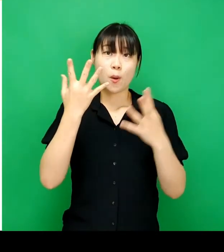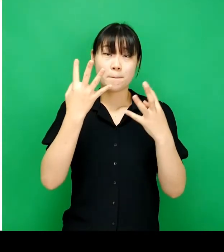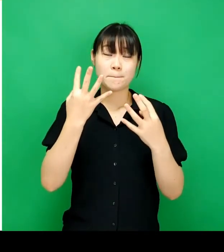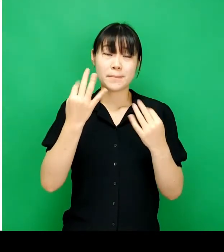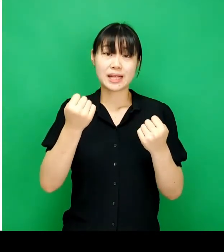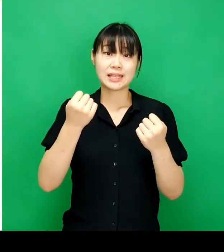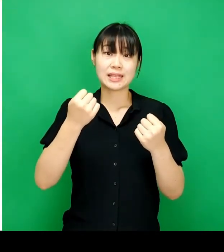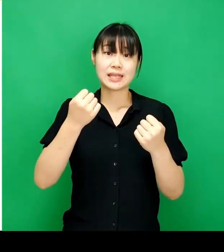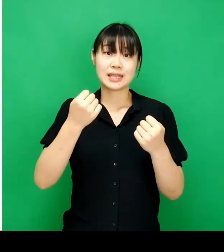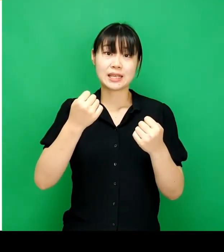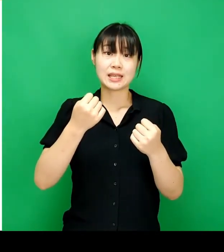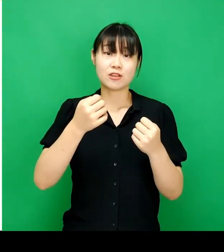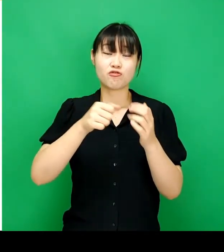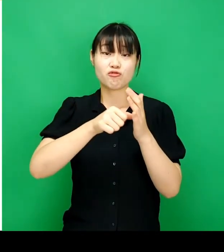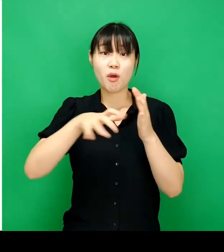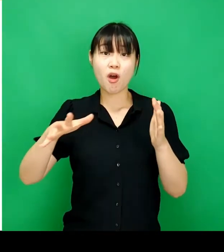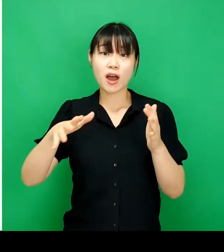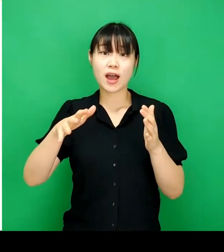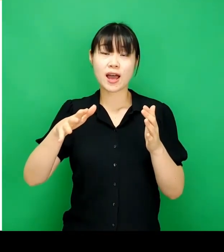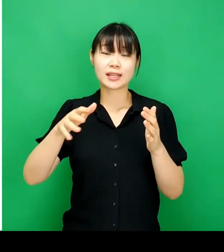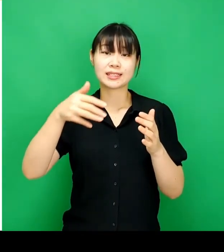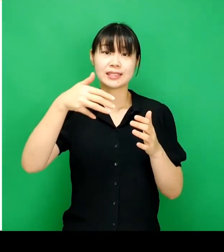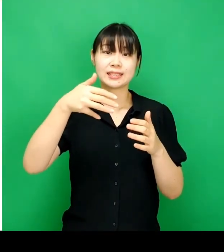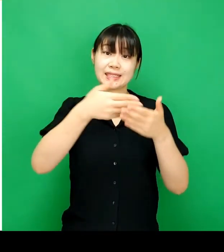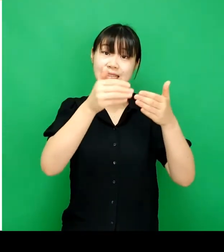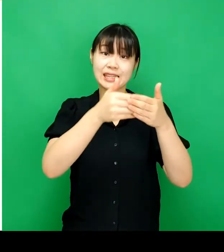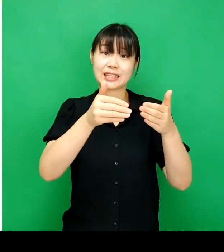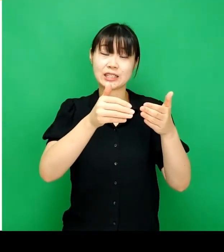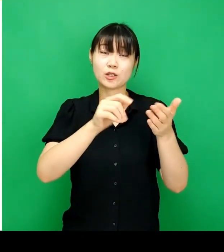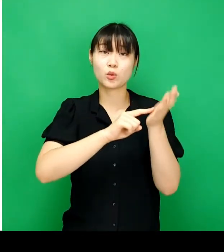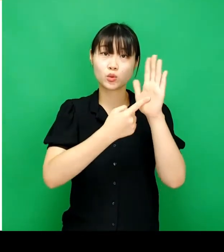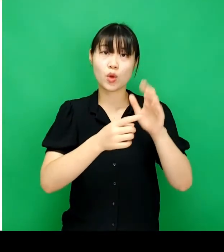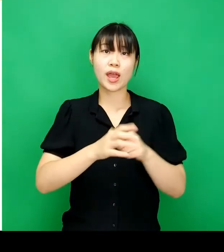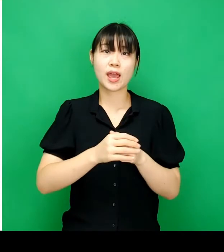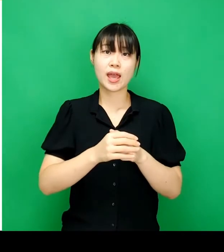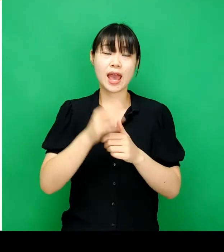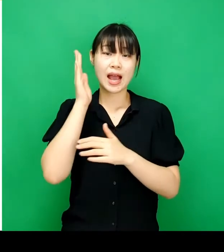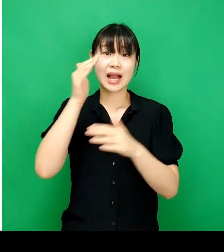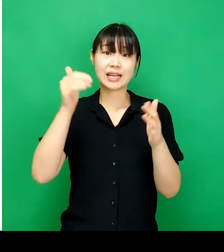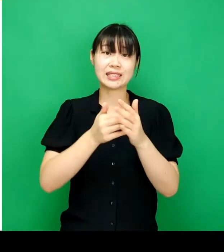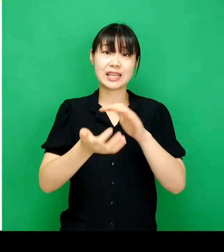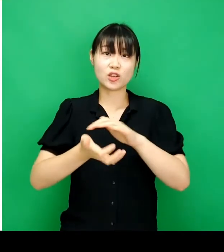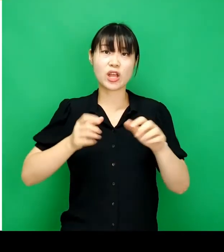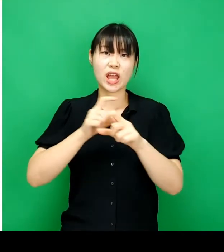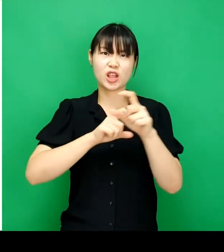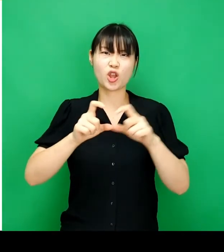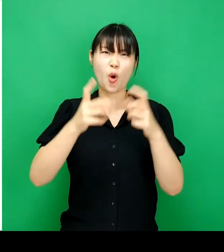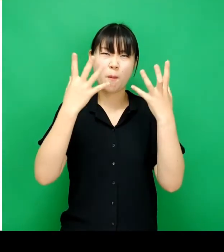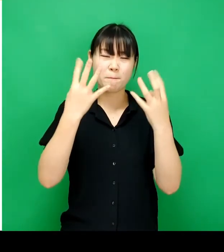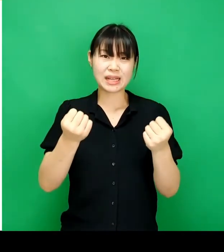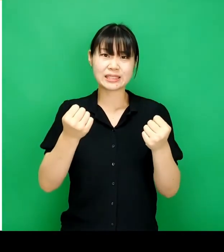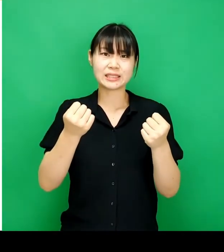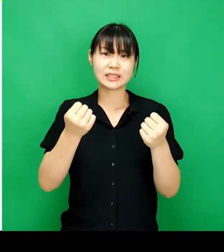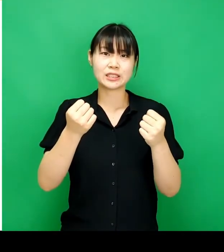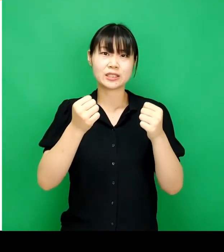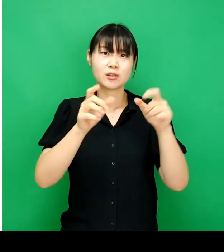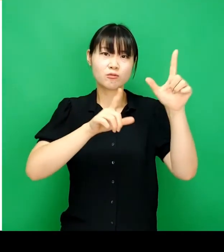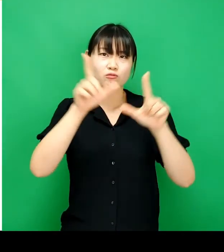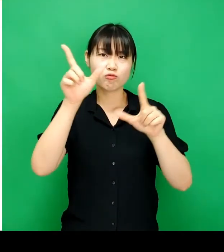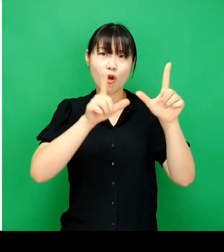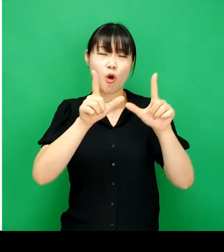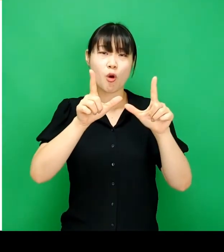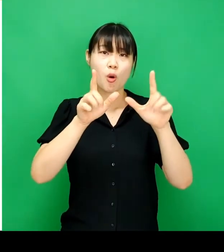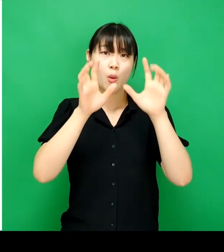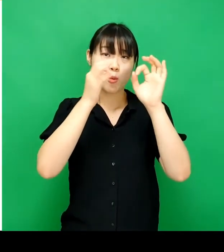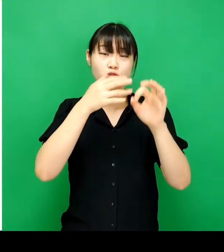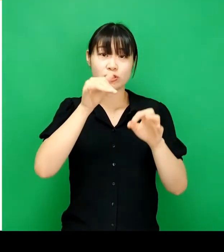이번 강의에서는 많이 알려진 차트 위주로 소개했습니다. 강의를 끝내기 전에 더 많은 차트 유형을